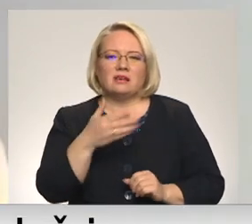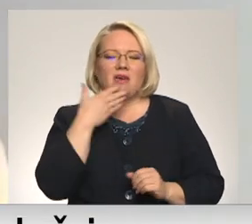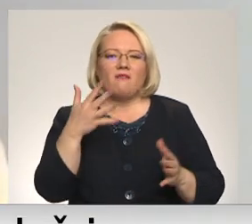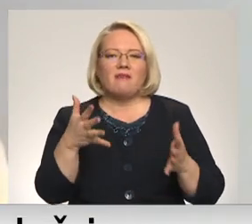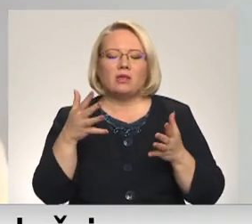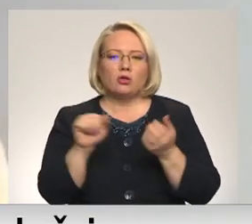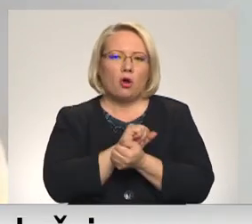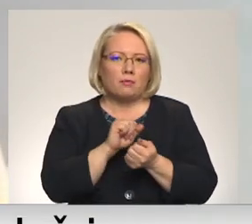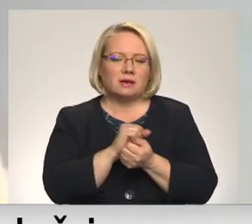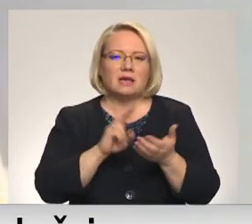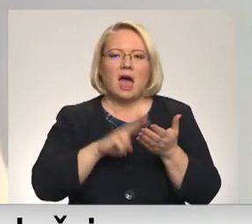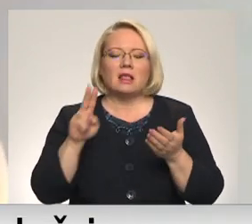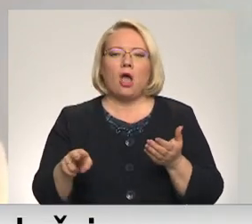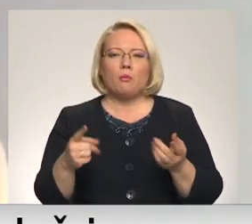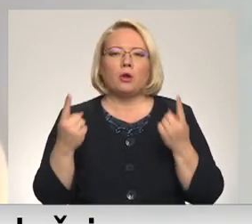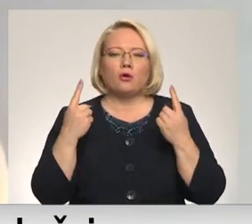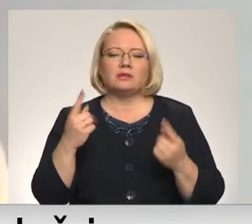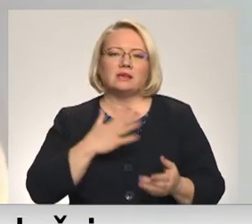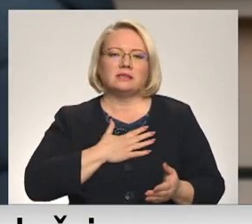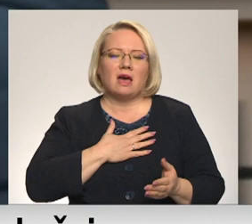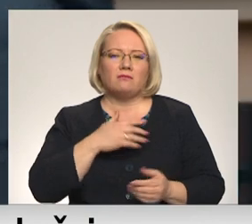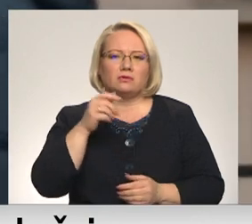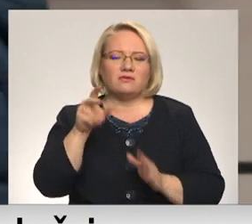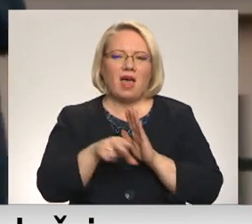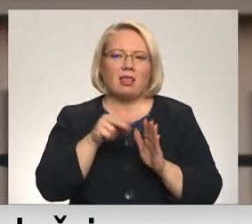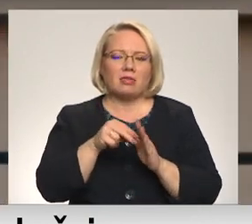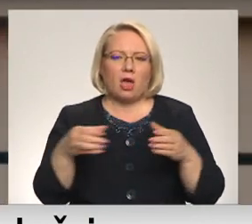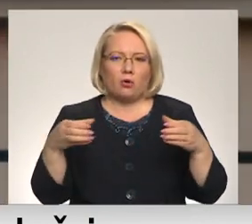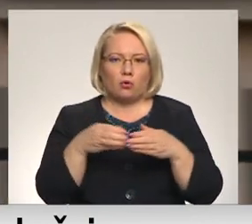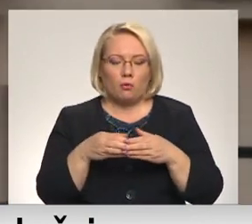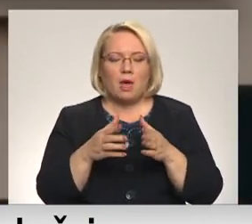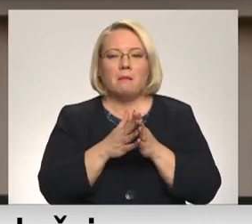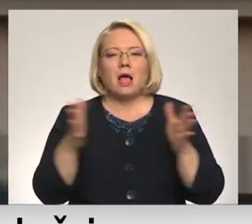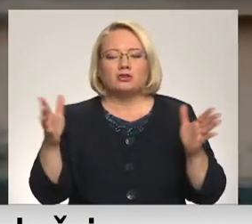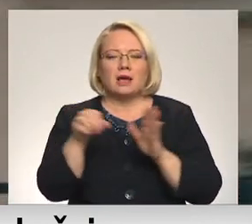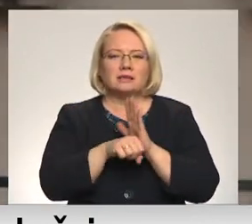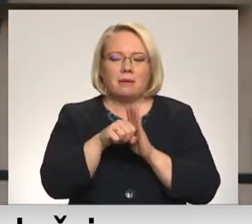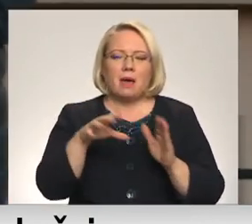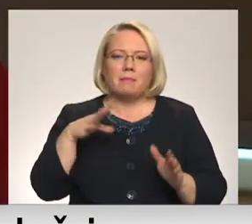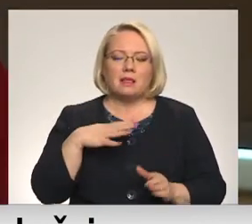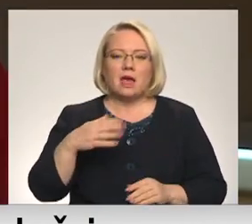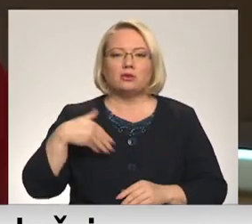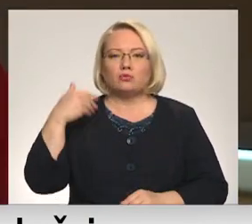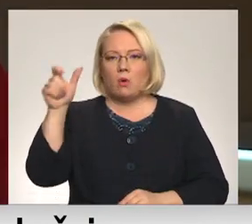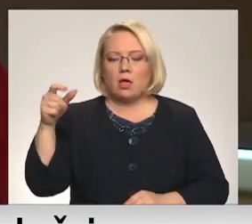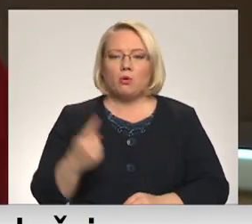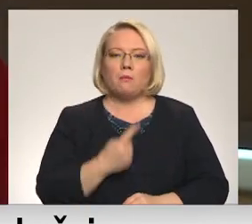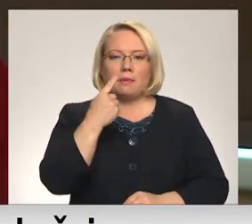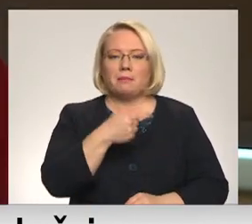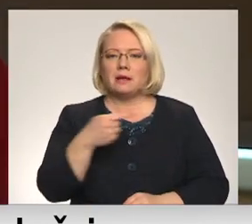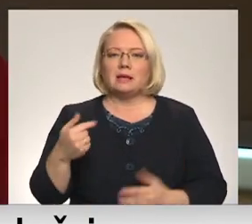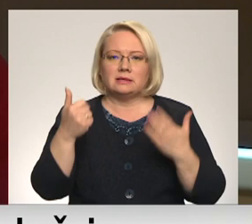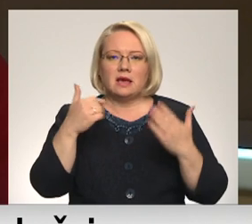ļauj prioritizēt savu vēlētāju grupu. Krietņa plašākas debats bija par to, lai skolēriem no 1. līdz 6. klasē